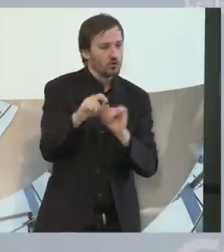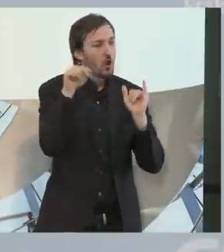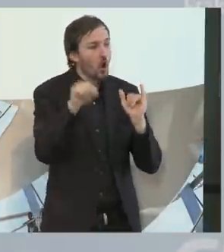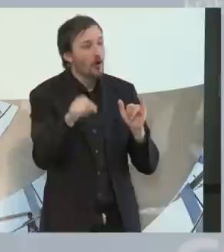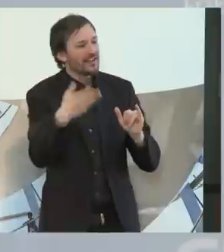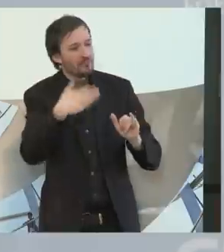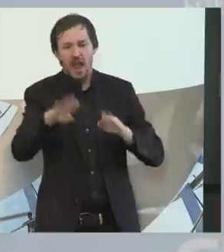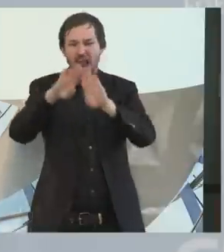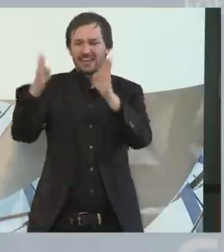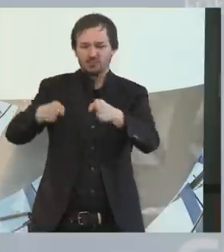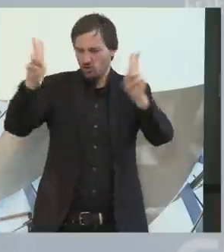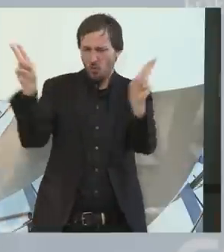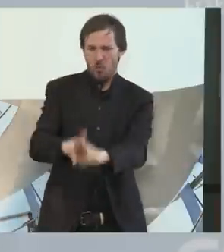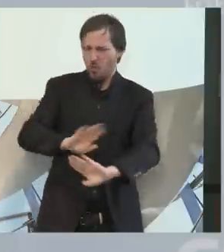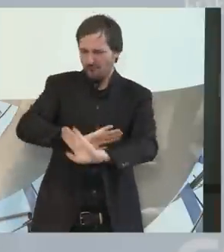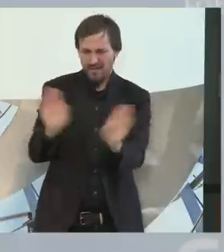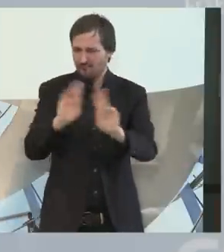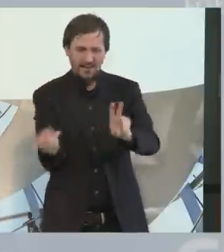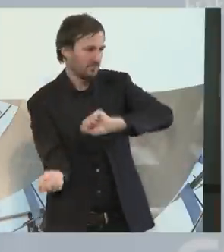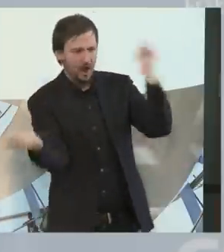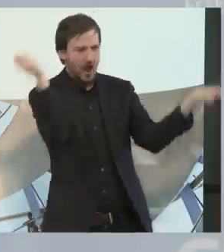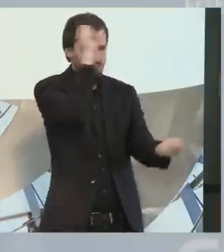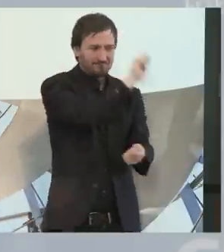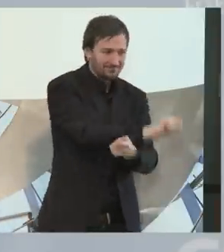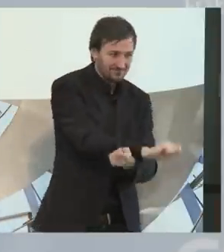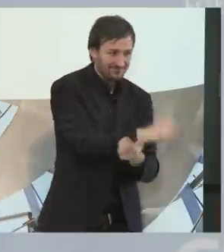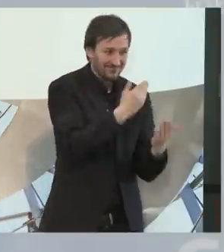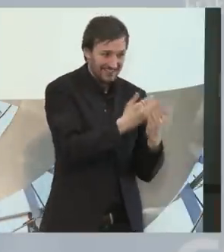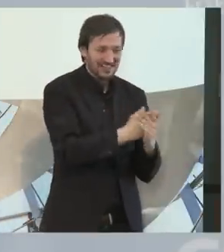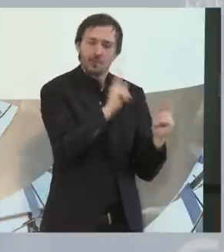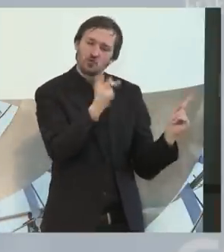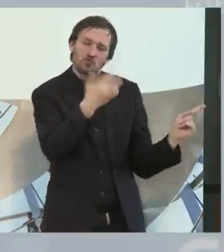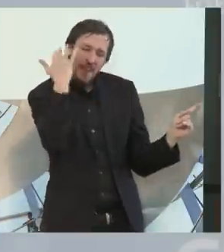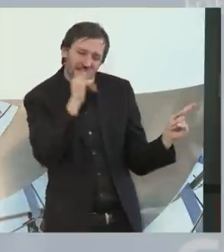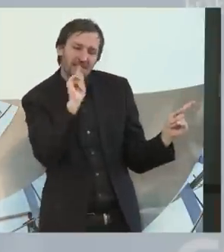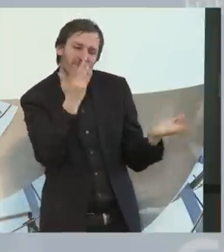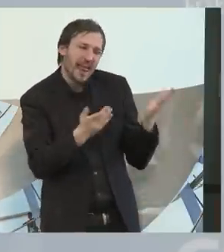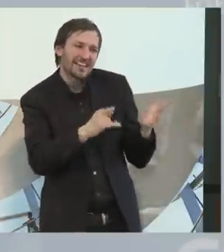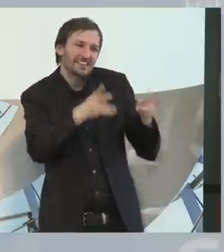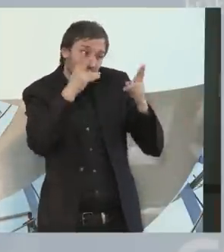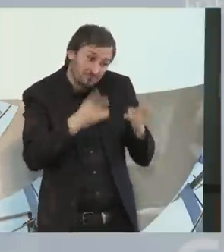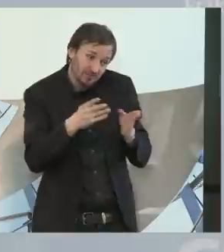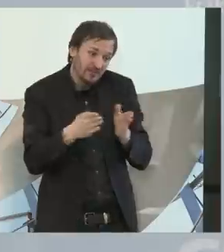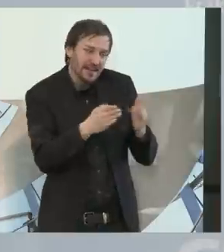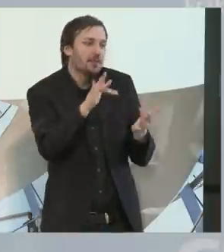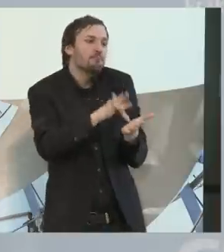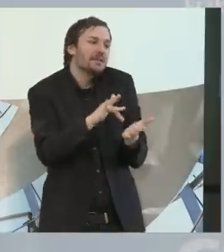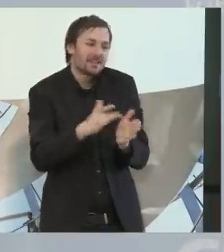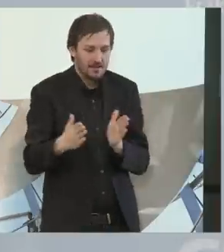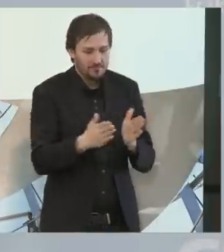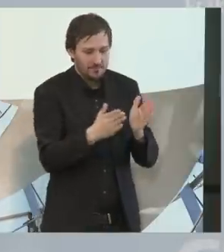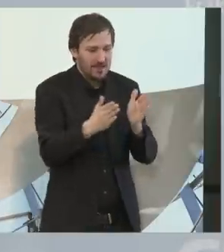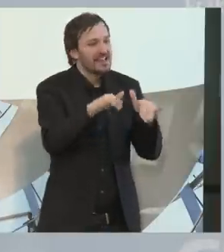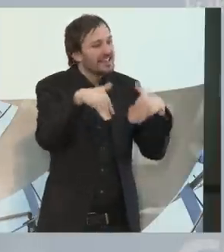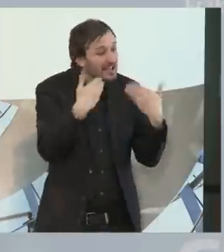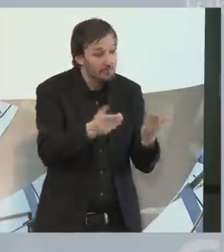weg von Einrichtungen. Und manchmal denke ich, dass der richtige Weg auch ein bisschen in der Mitte liegt. Dass es sowohl ein Klientel gibt oder Menschen